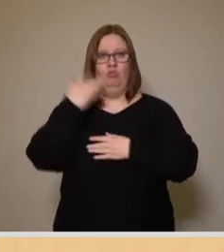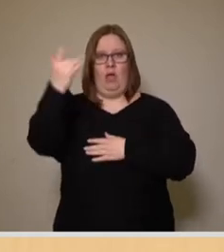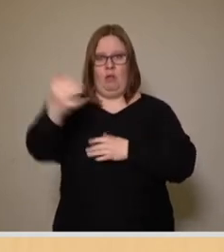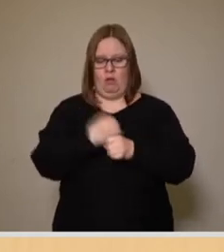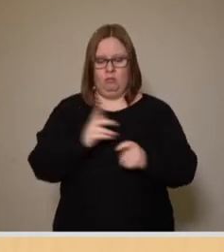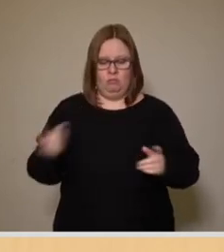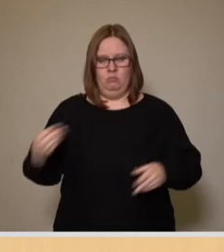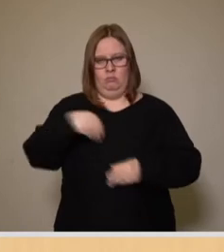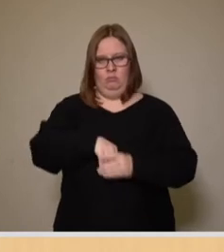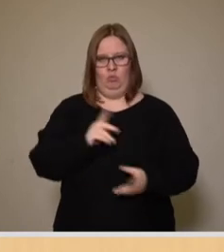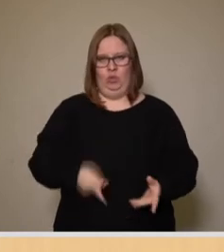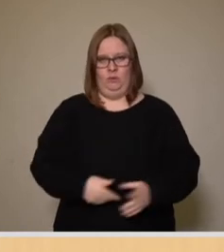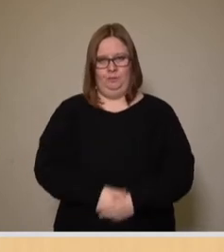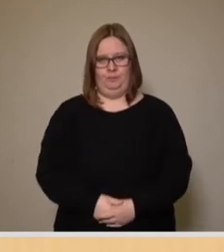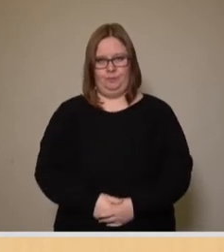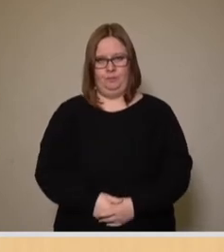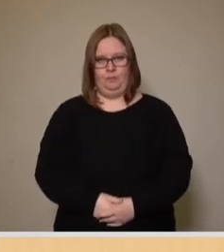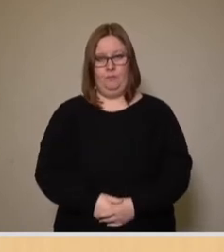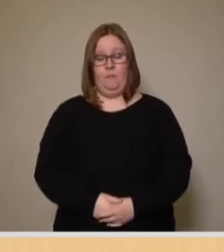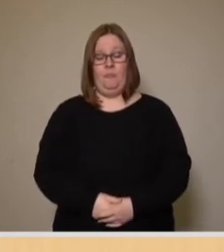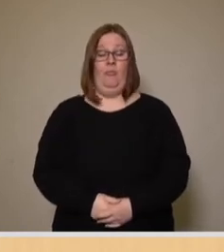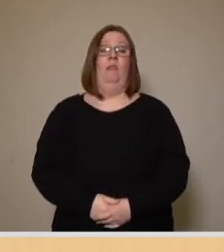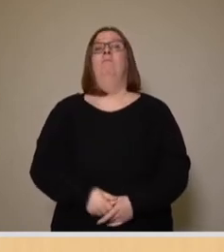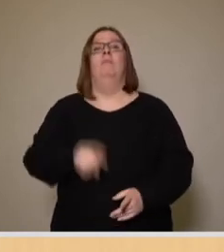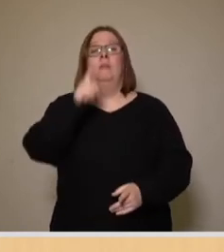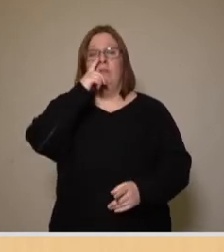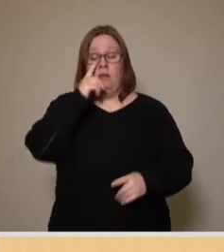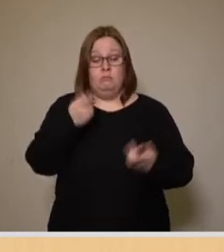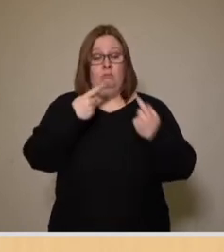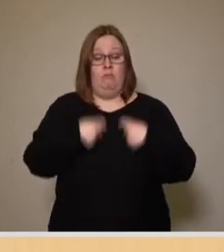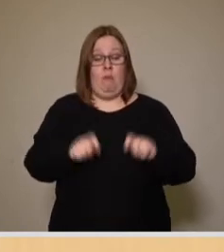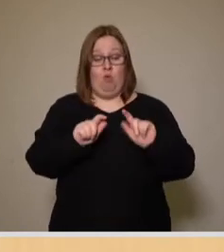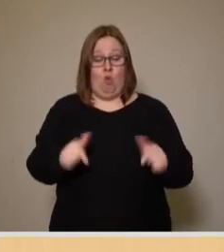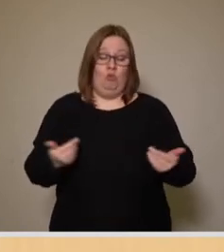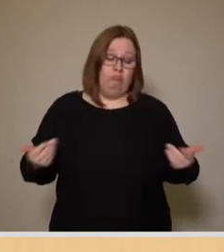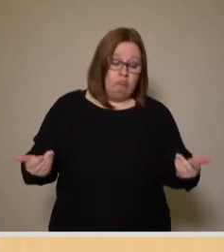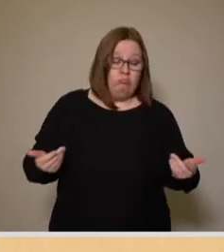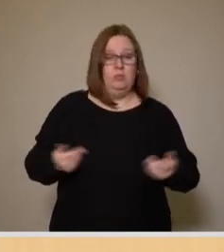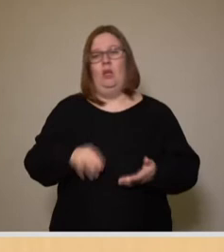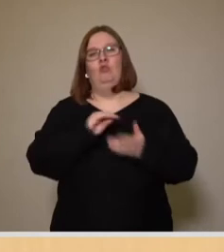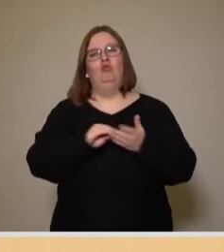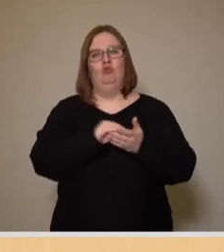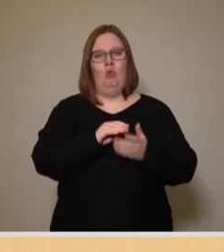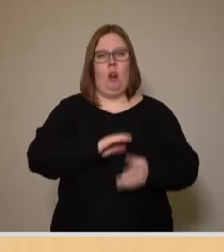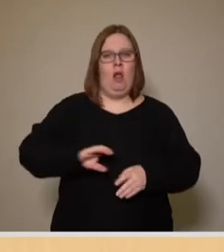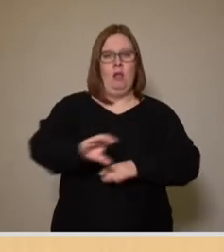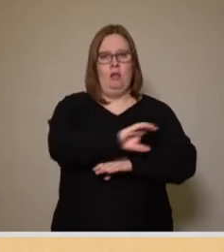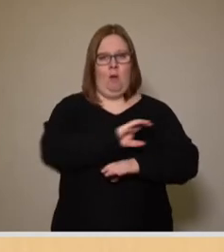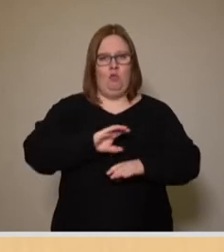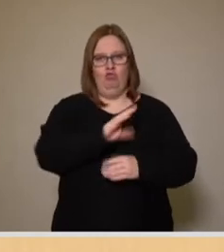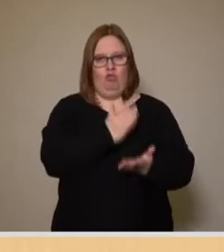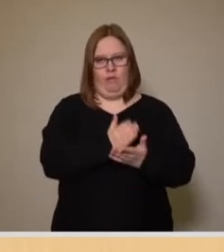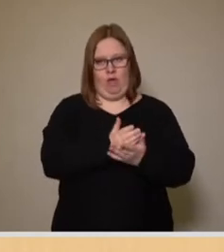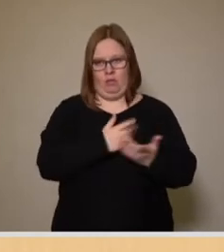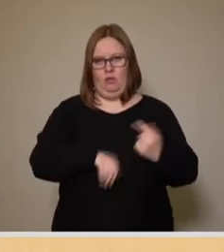erfolgen. Wann ist mit dem Baubeginn in diesem Gebiet zu rechnen? Also den Schulcampus Tolkewitz haben wir schon, das ist bekannt.